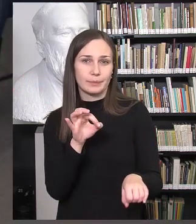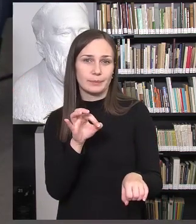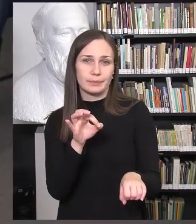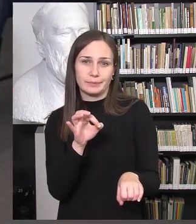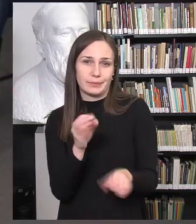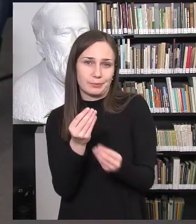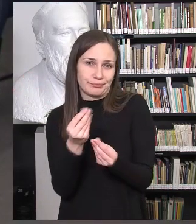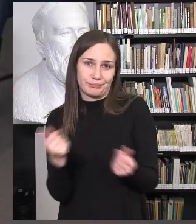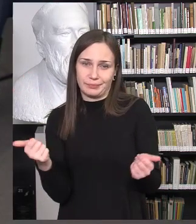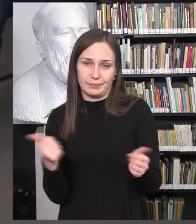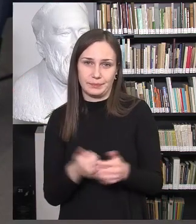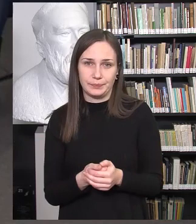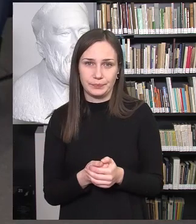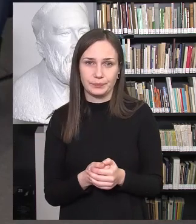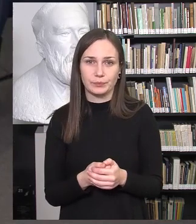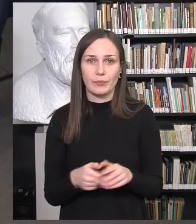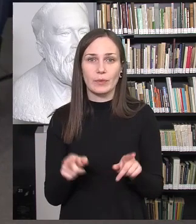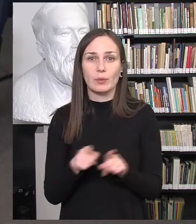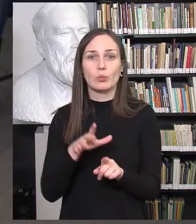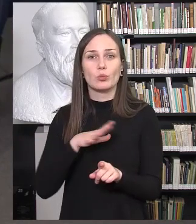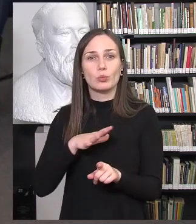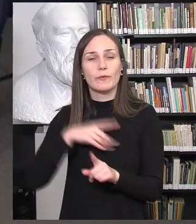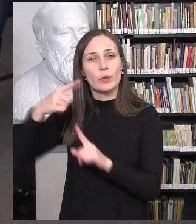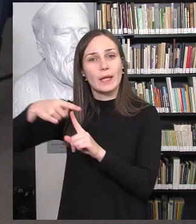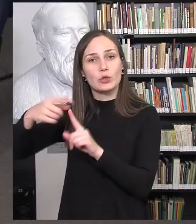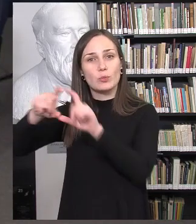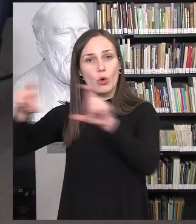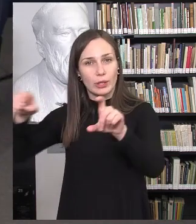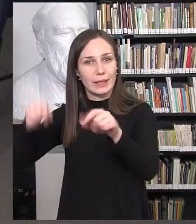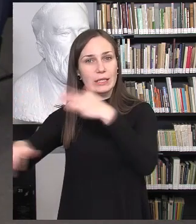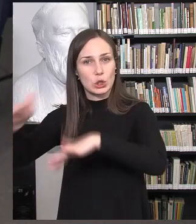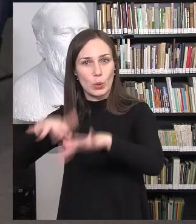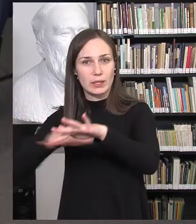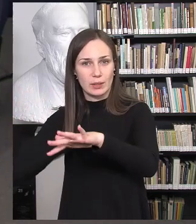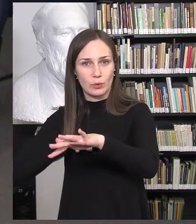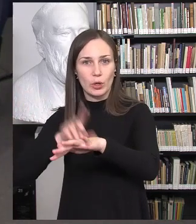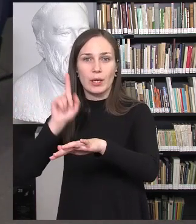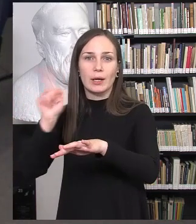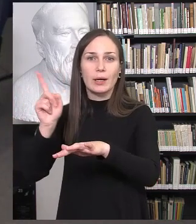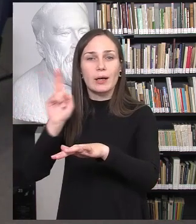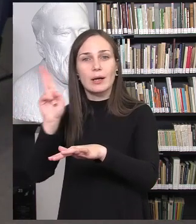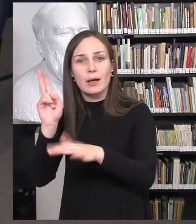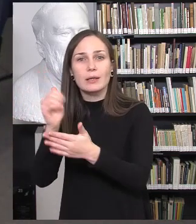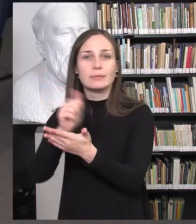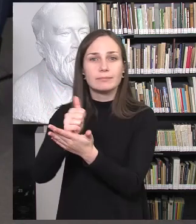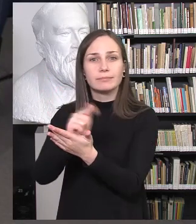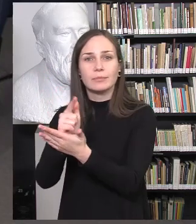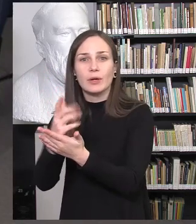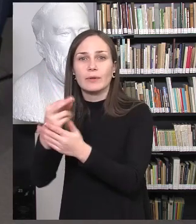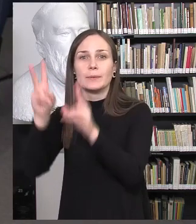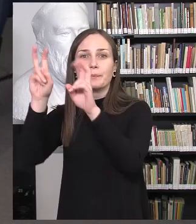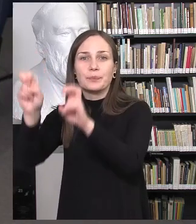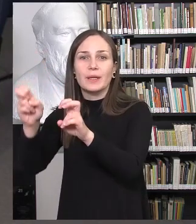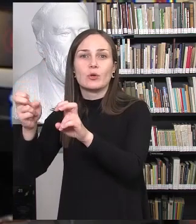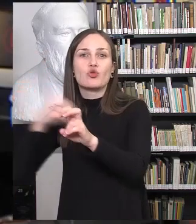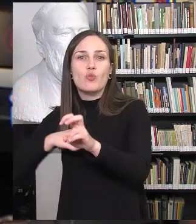pavyzdžiui, kad ir netoks senas telšių mokyklos atvejais, kai ten būdavo tam tikros orientacijos žmonės lyginami su kanibalizmu, dar su